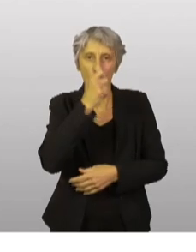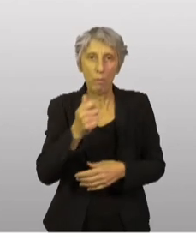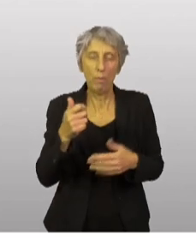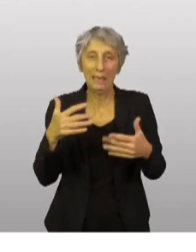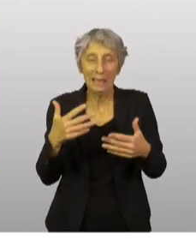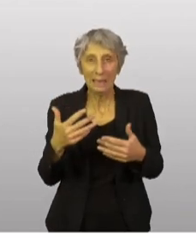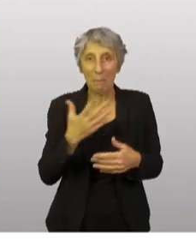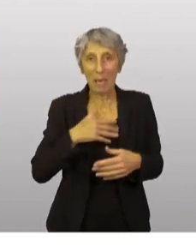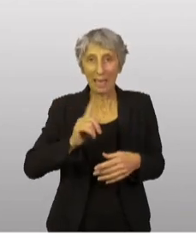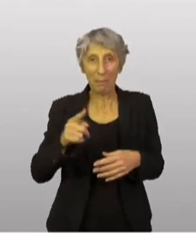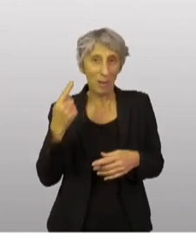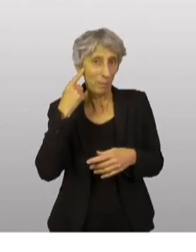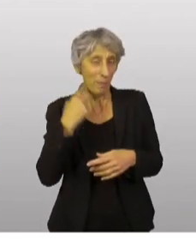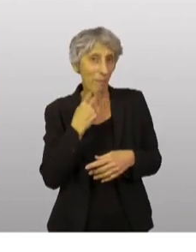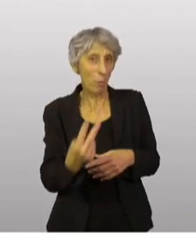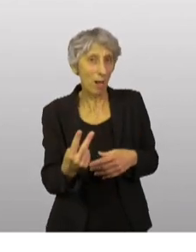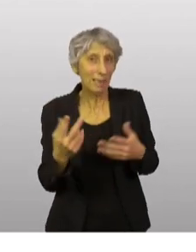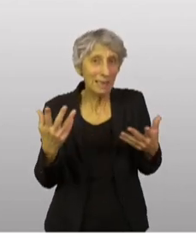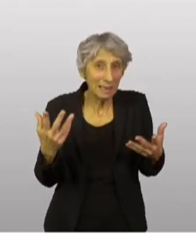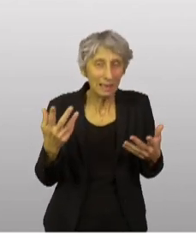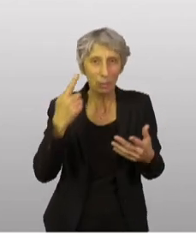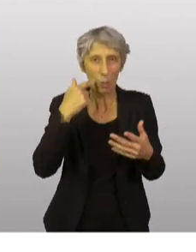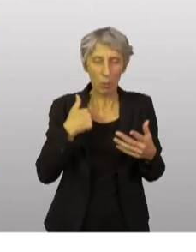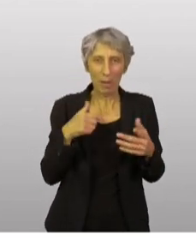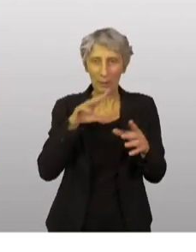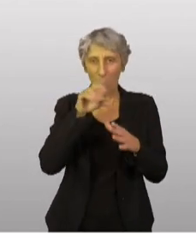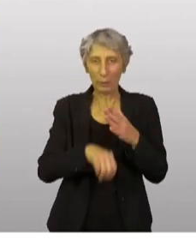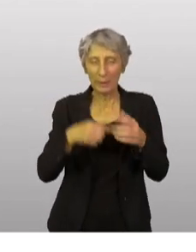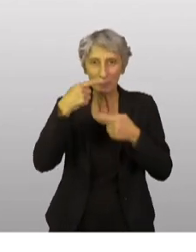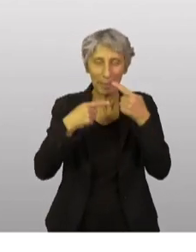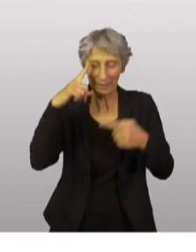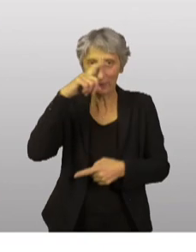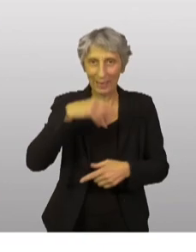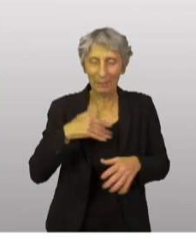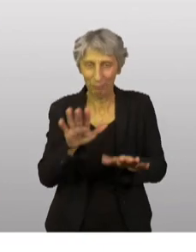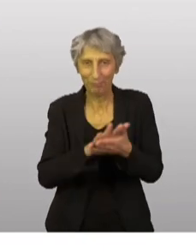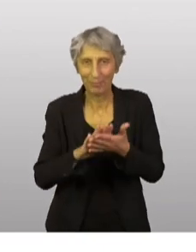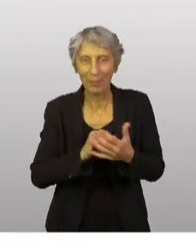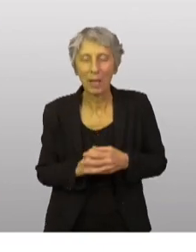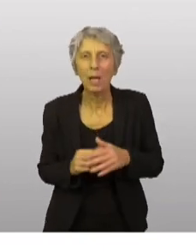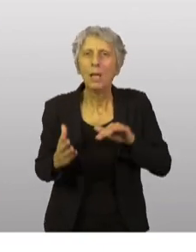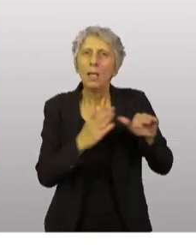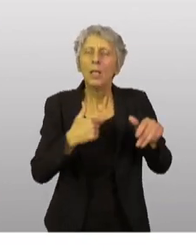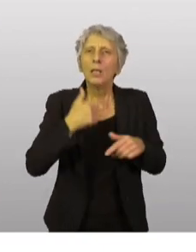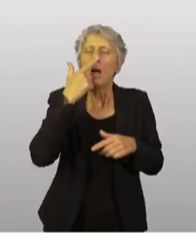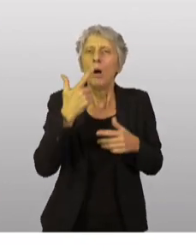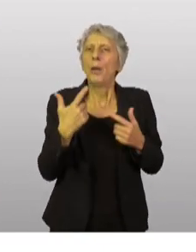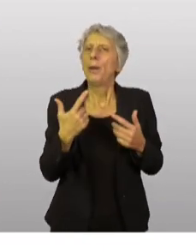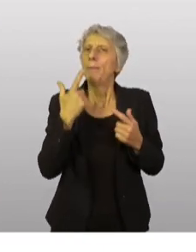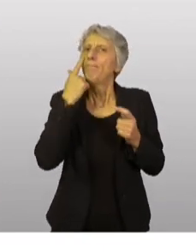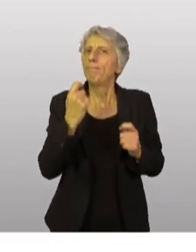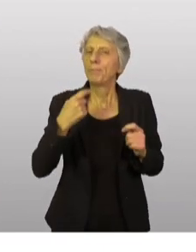très agréable pour vous de m'entendre et pas tout à fait agréable pour moi de parler. Il nous a semblé prudent de